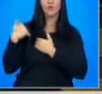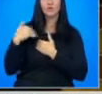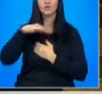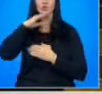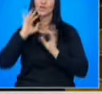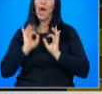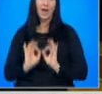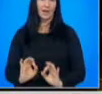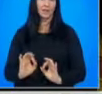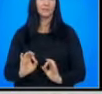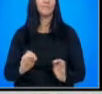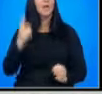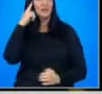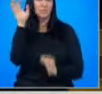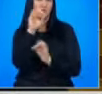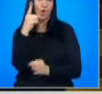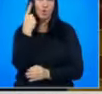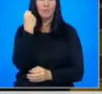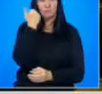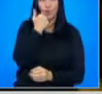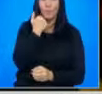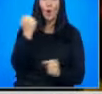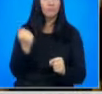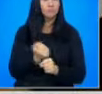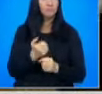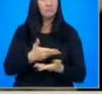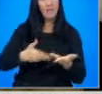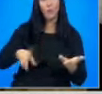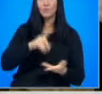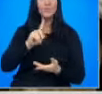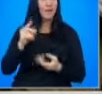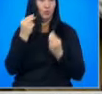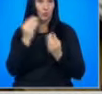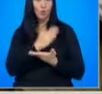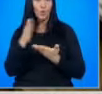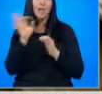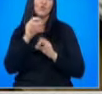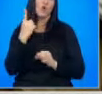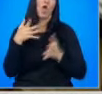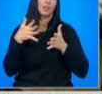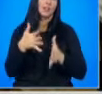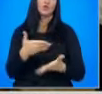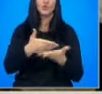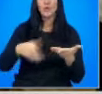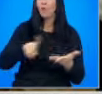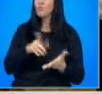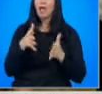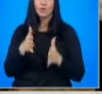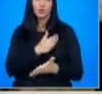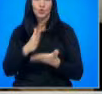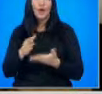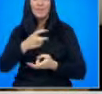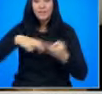И да знаят, че нито едно добро дело не е добро до край, нито едно лошо дело не е лошо до край. Т.е. да търсят